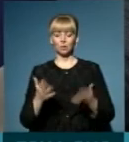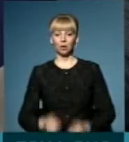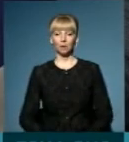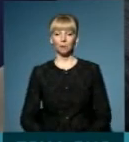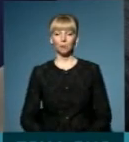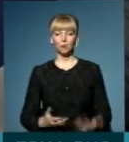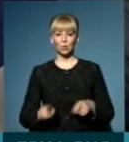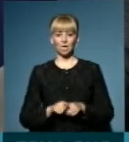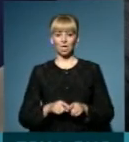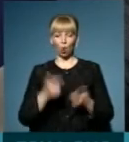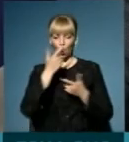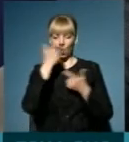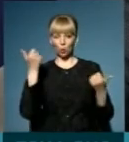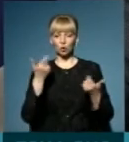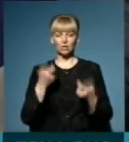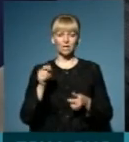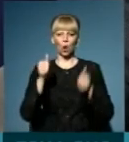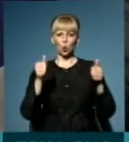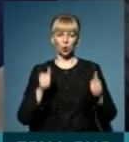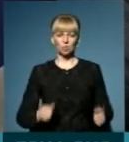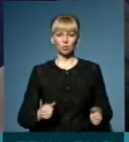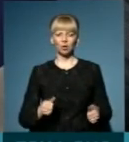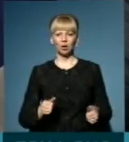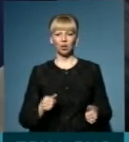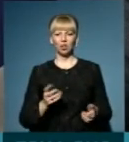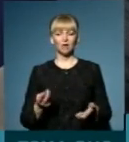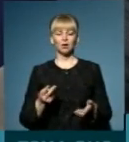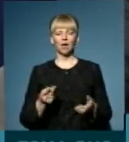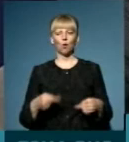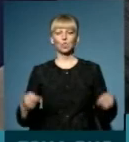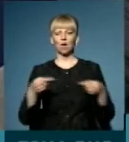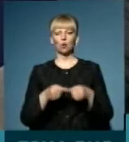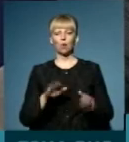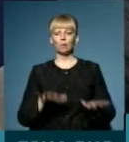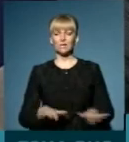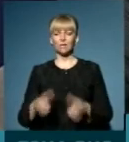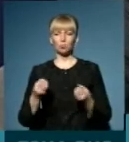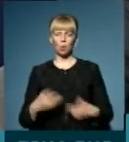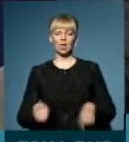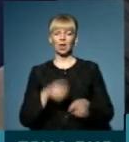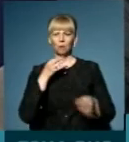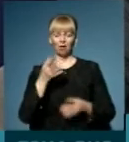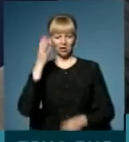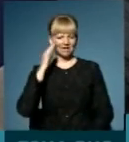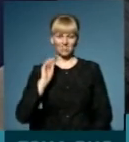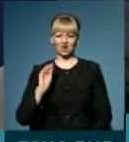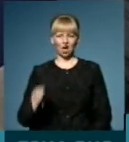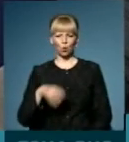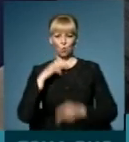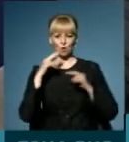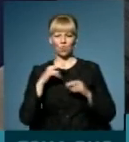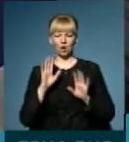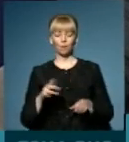А ну, якщо такі оголошення, вони десь розміщені в невстановлених місцях, то просто така порада, не звертати на них увагу.